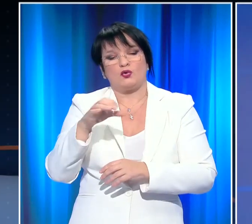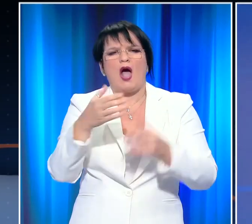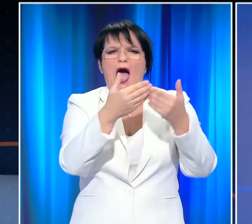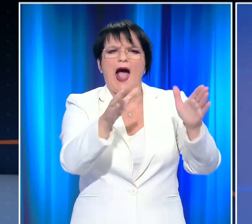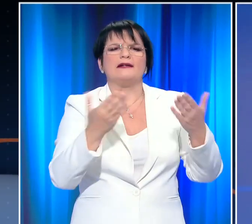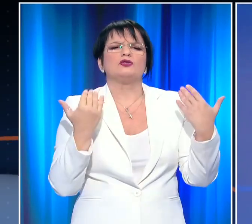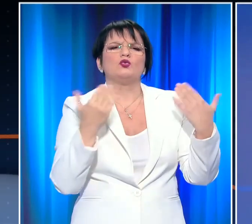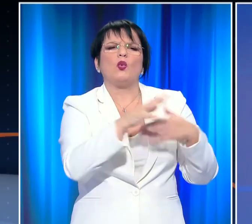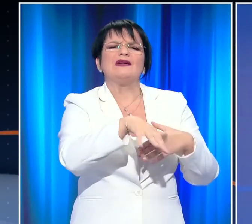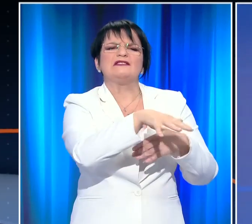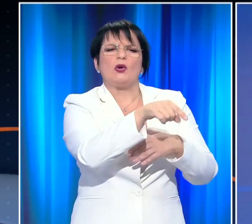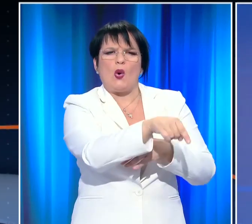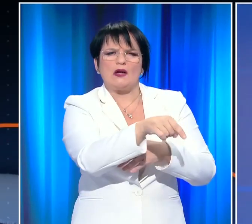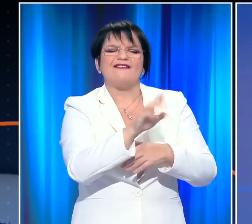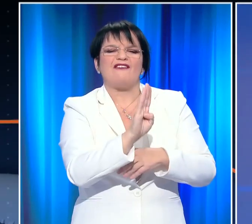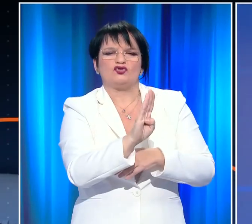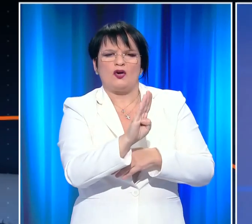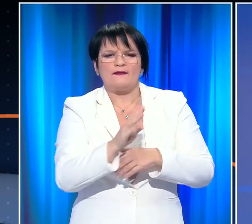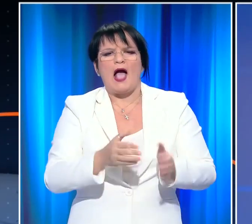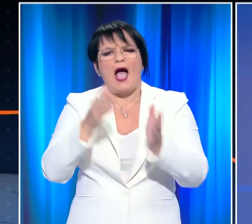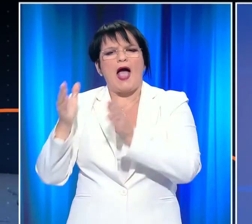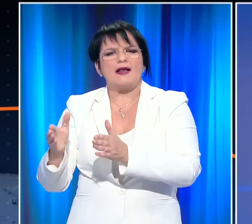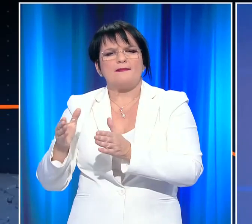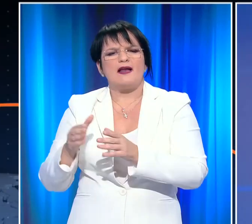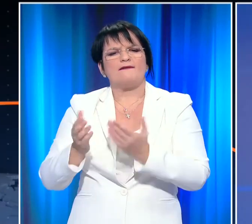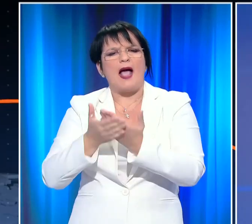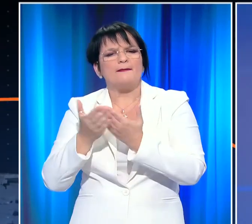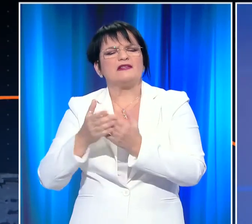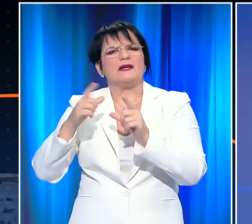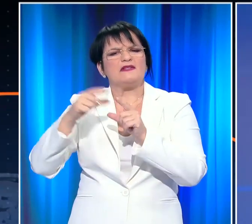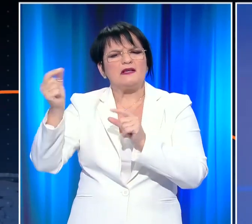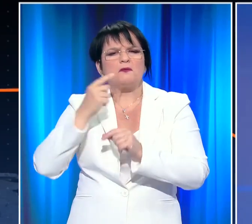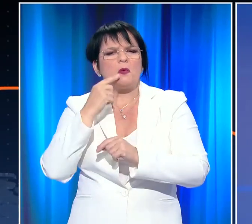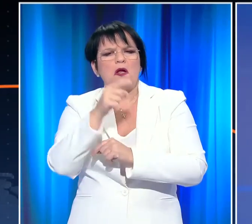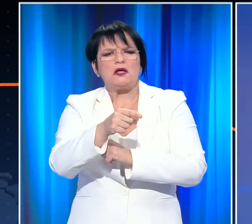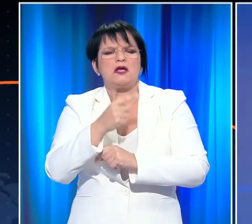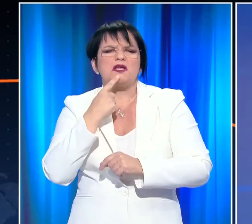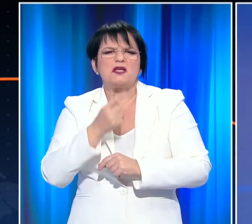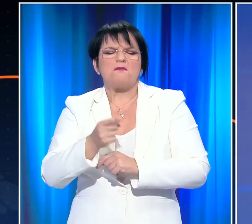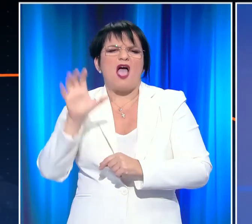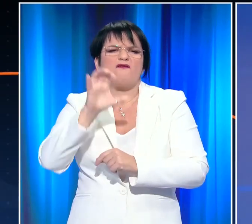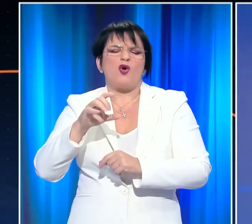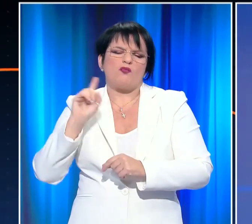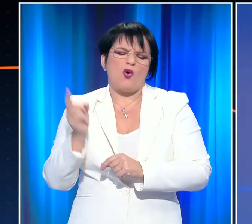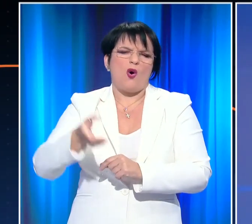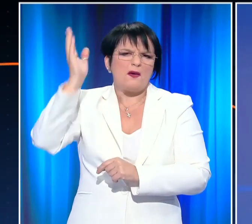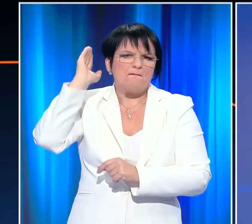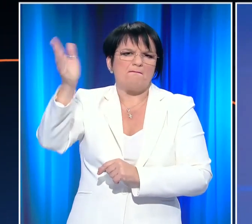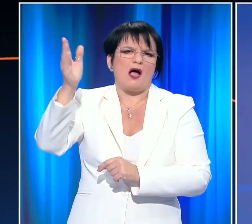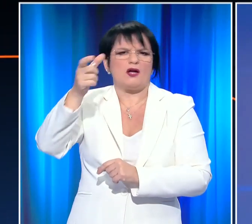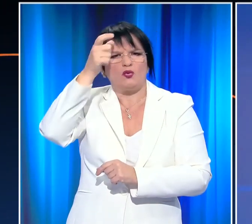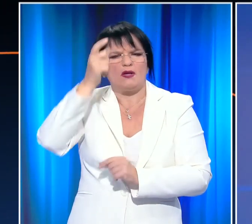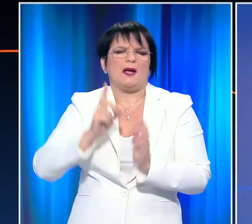και την επίσκεψη στην Κύπρο επιβάρυναν το κλίμα και πολλοί Ευρωπαίοι ηγέτες ζητούν την επιβολή κυρώσεων εναντίον της